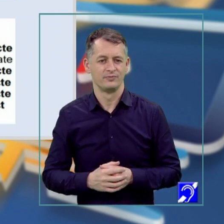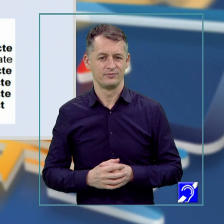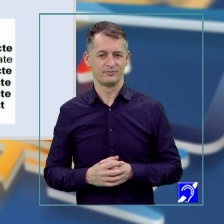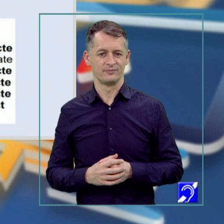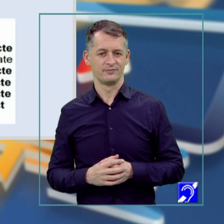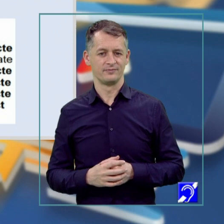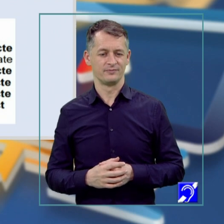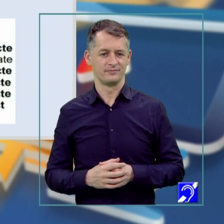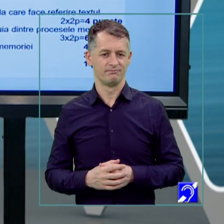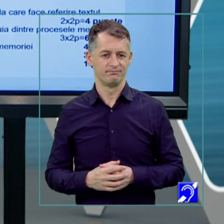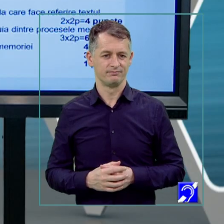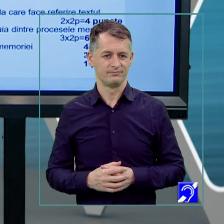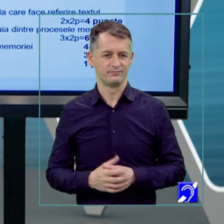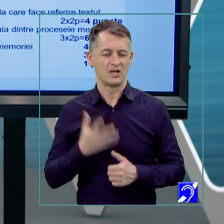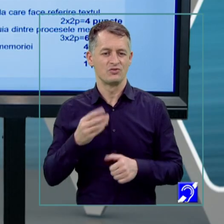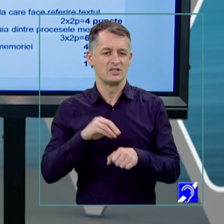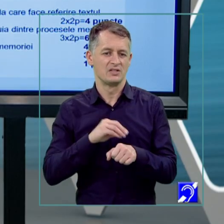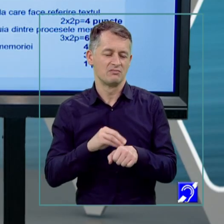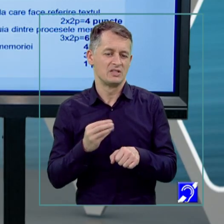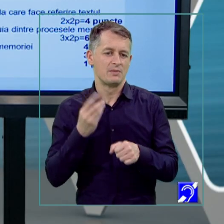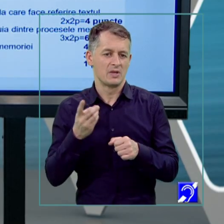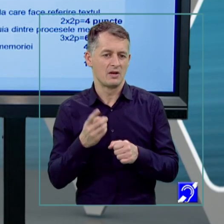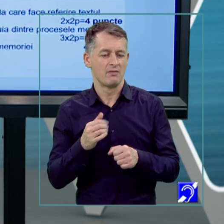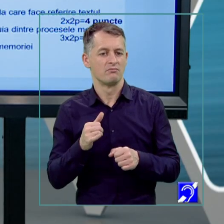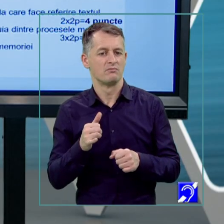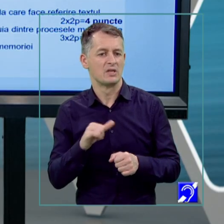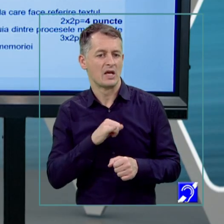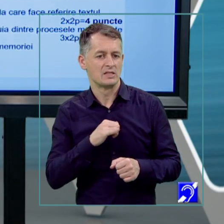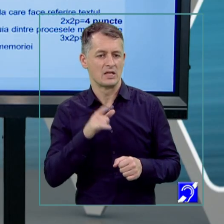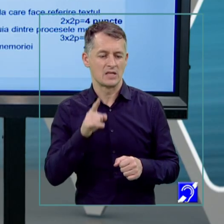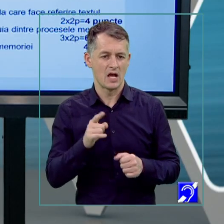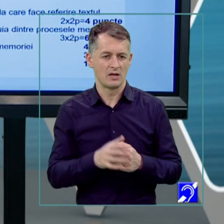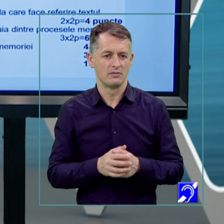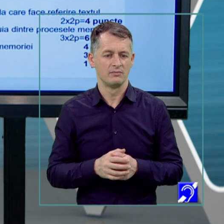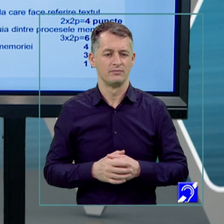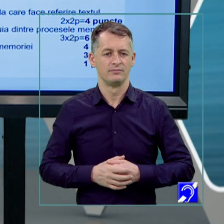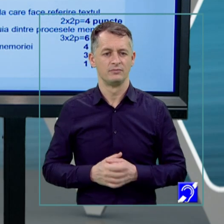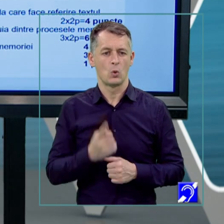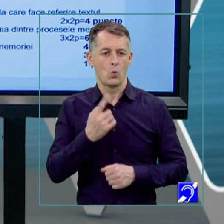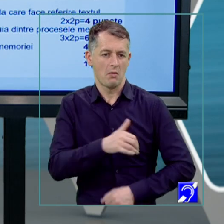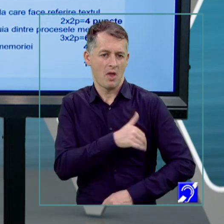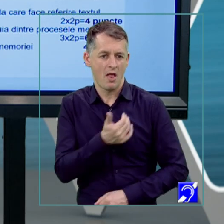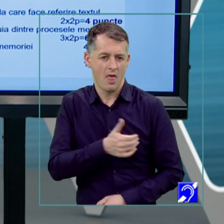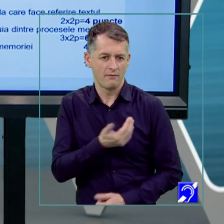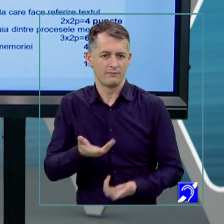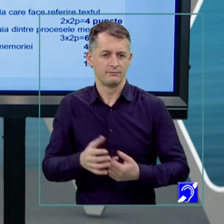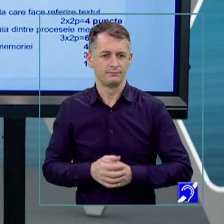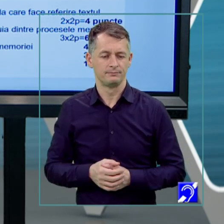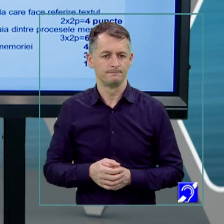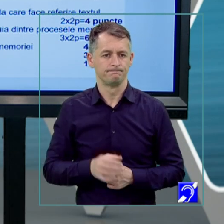individului, la starea lui, la ceea ce îl pasionează, la interesele sale. De exemplu, un elev a